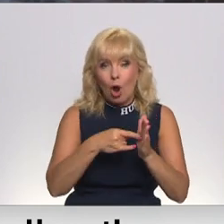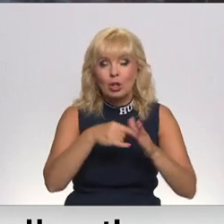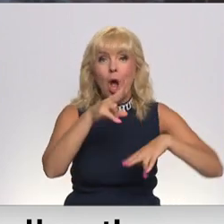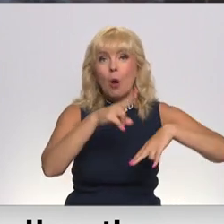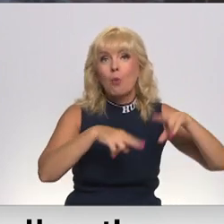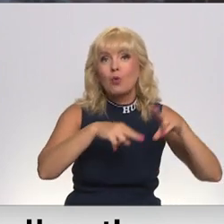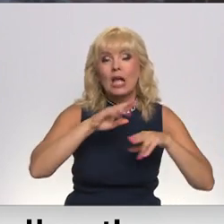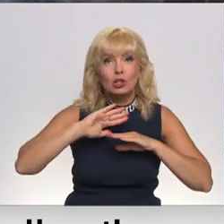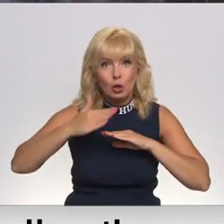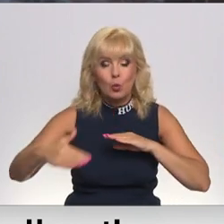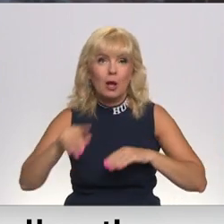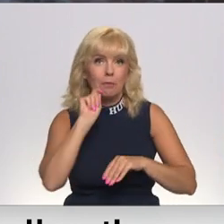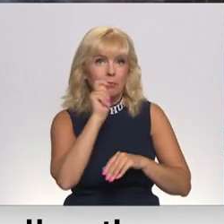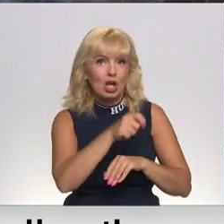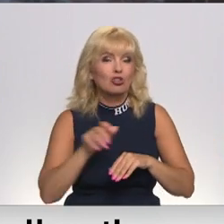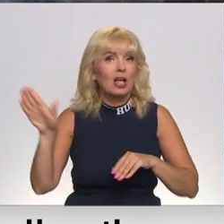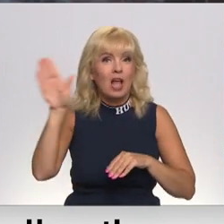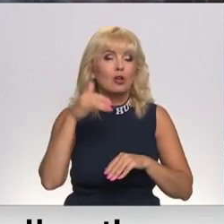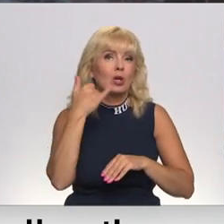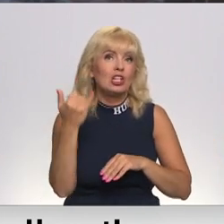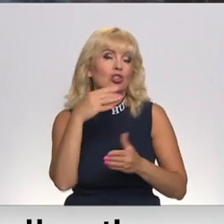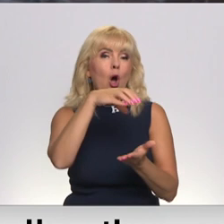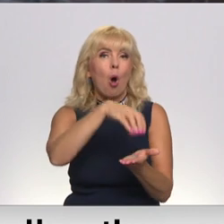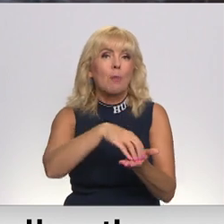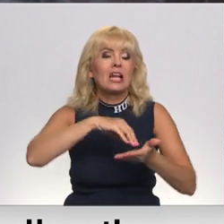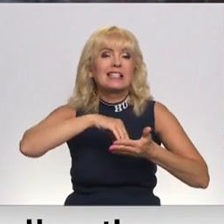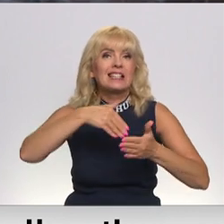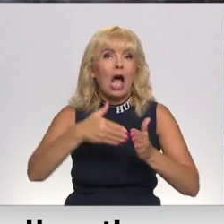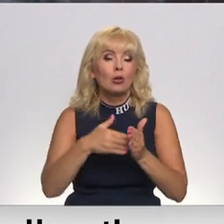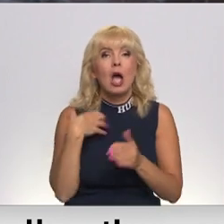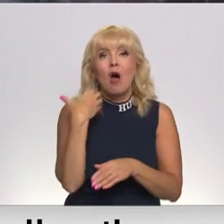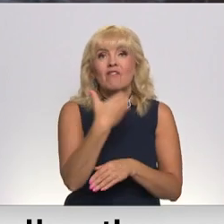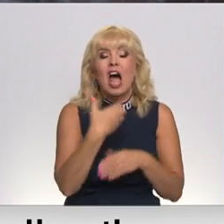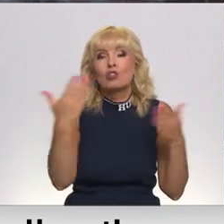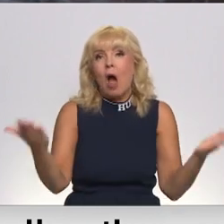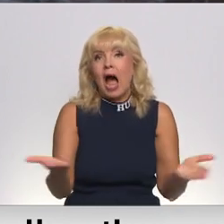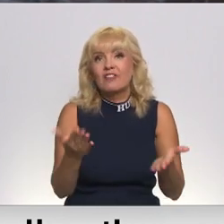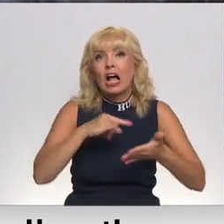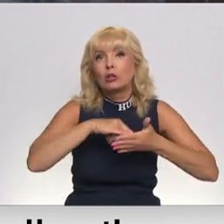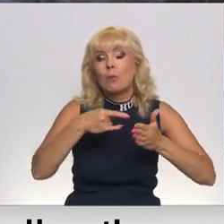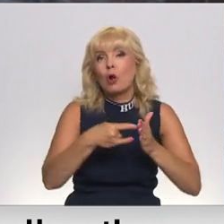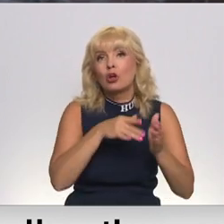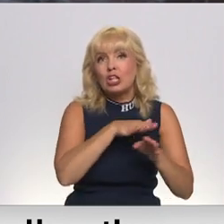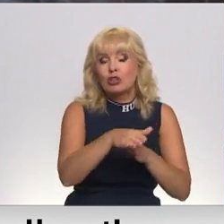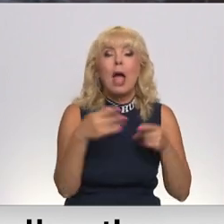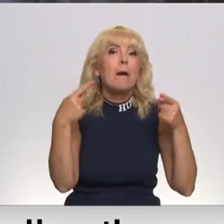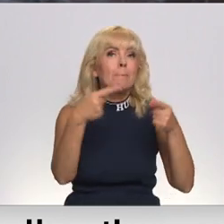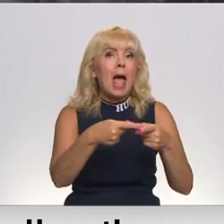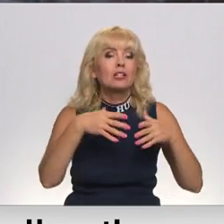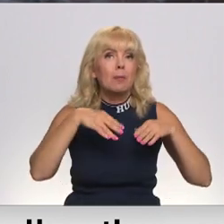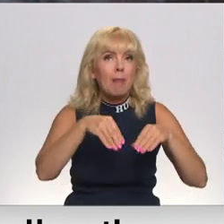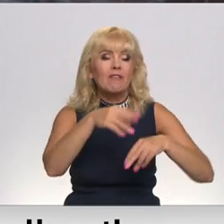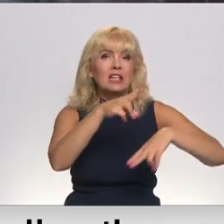būvniecību jūrā piešķīra Nacionālo interesu objekta statusu. Tam aizētu atvieglotu projektu īstenošanu. Mērķis ir pabeigt